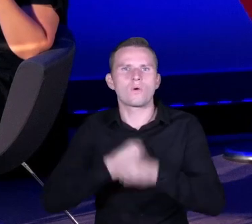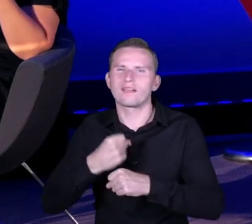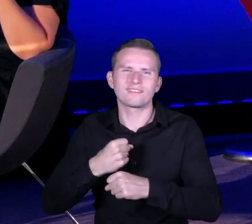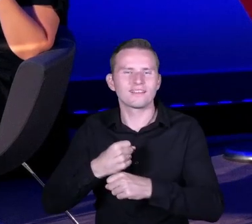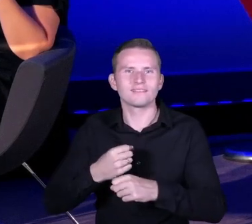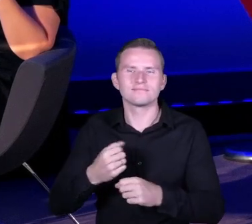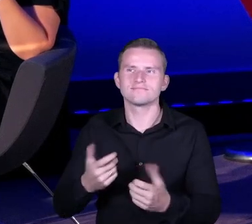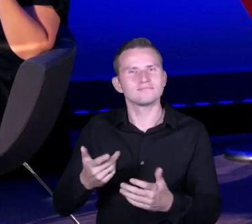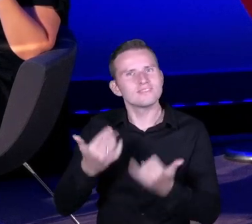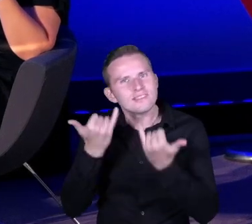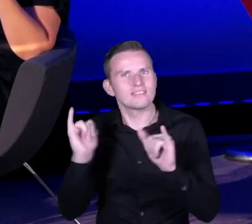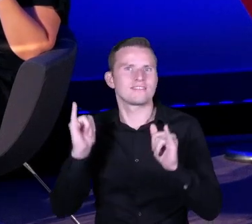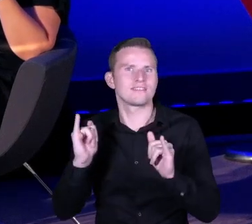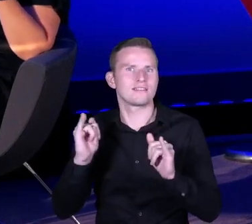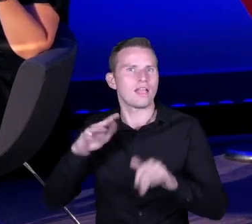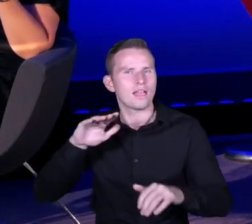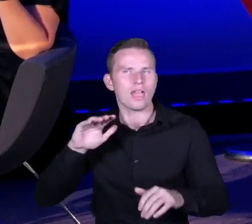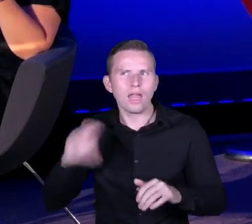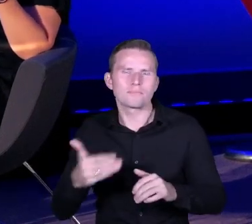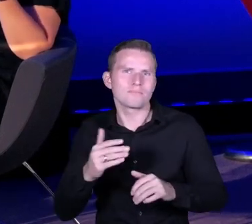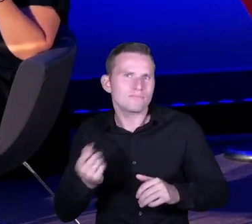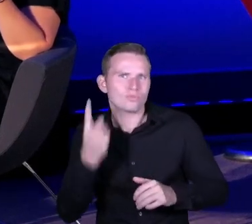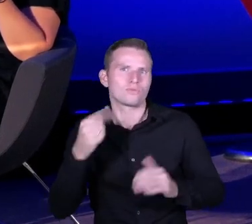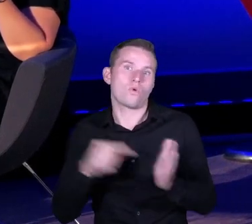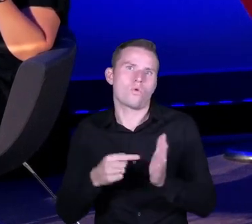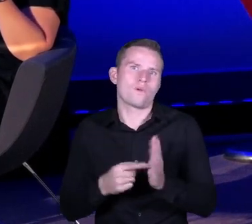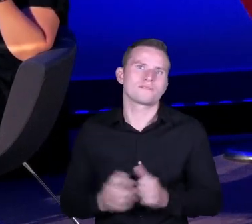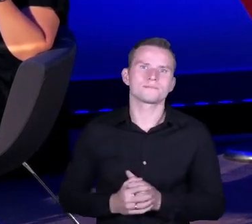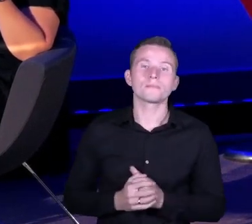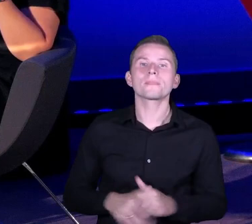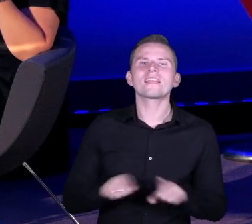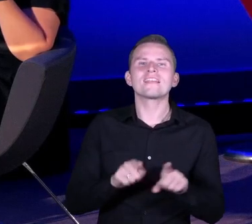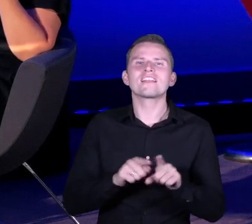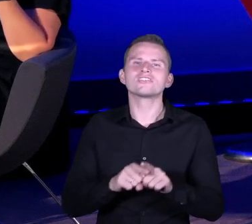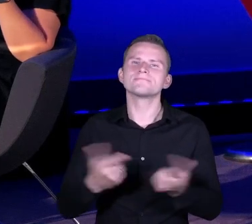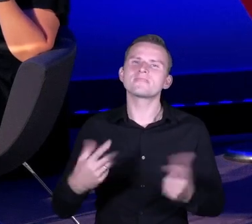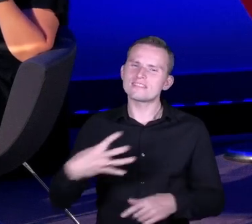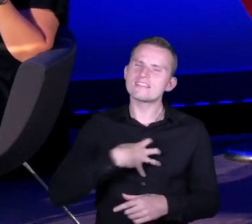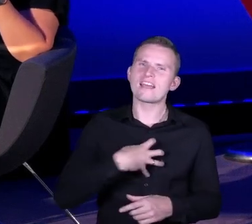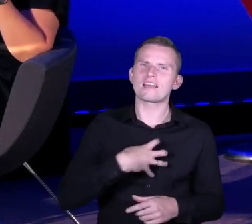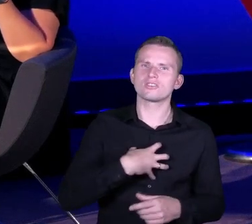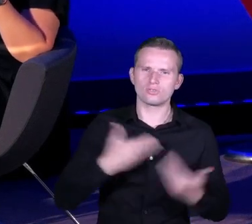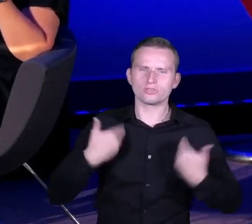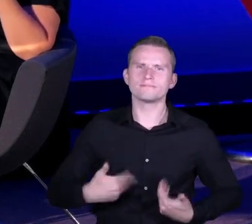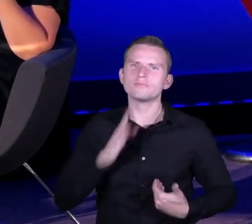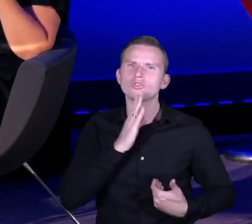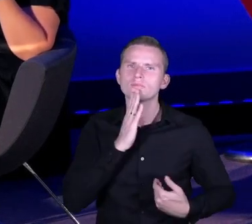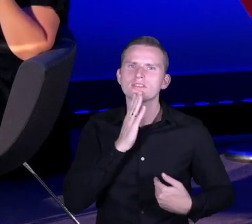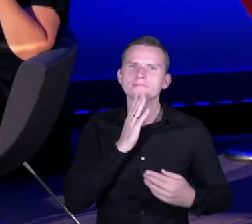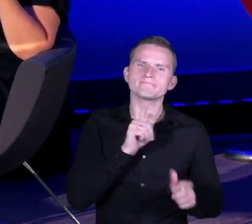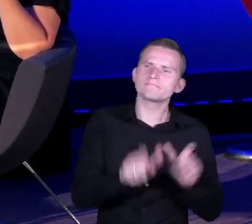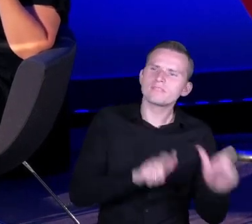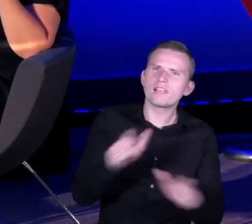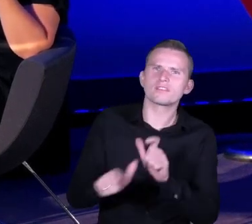o organizacji, to czy w ogóle o takim, o byciu dyrektorem, to taki wspierający nadzór pedagogiczny. My